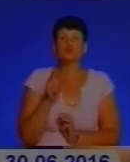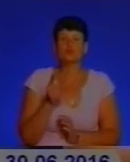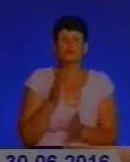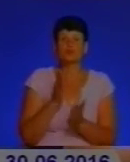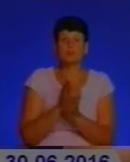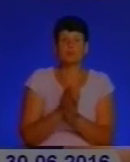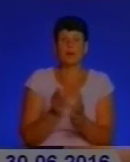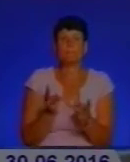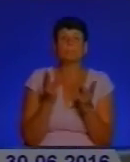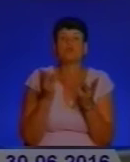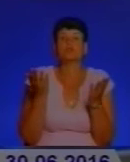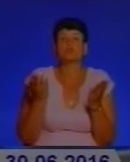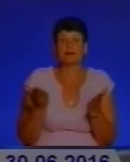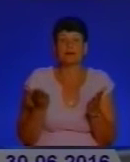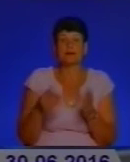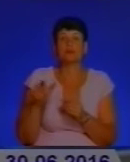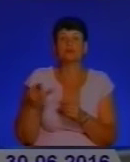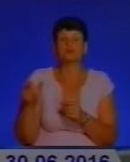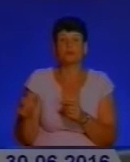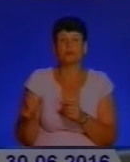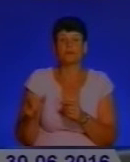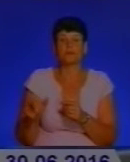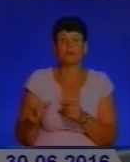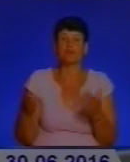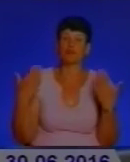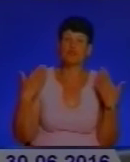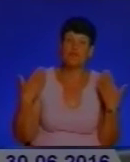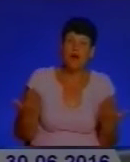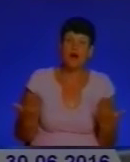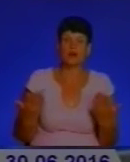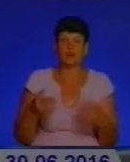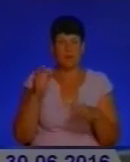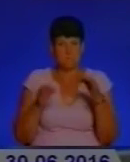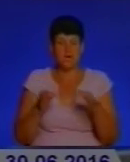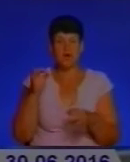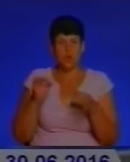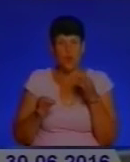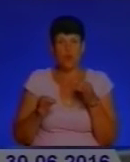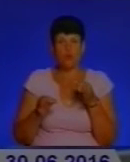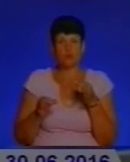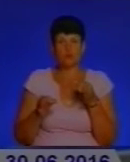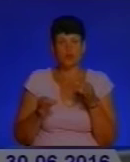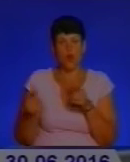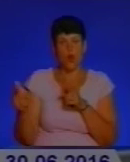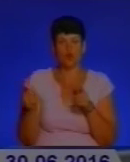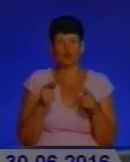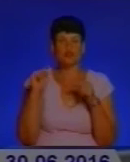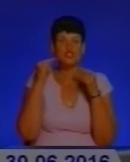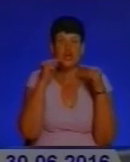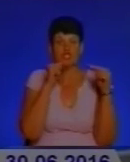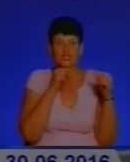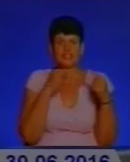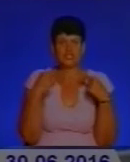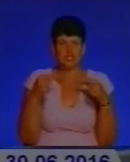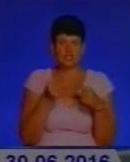пожежі, ви кажете, через людський фактор? Тобто люди, де відпочивають на природі, скажімо, готують шашлик, так, чи якісь інші